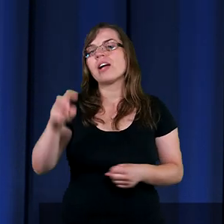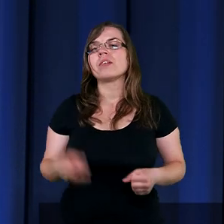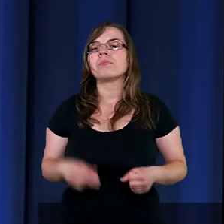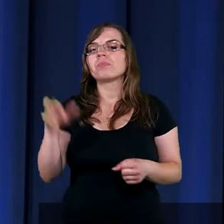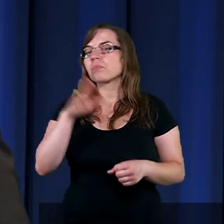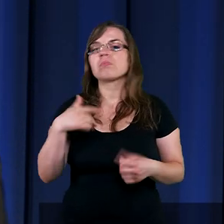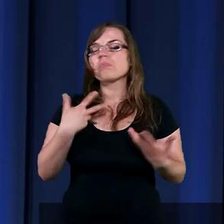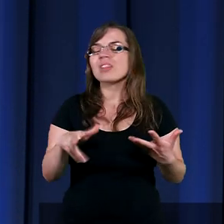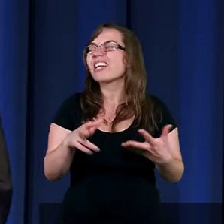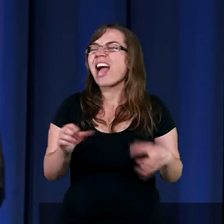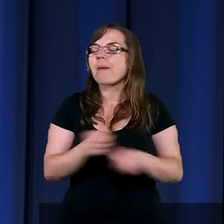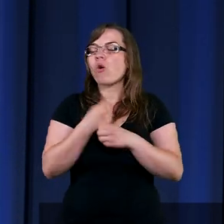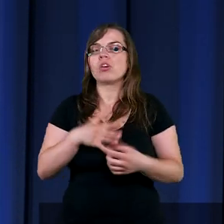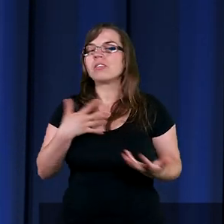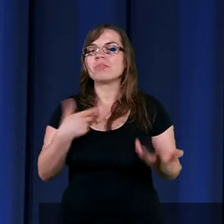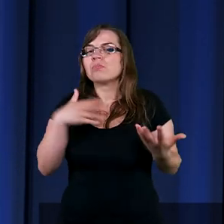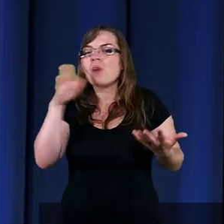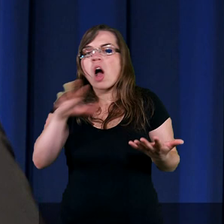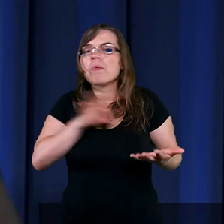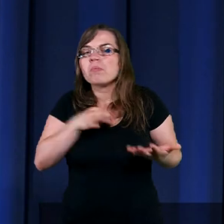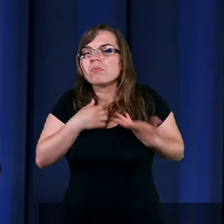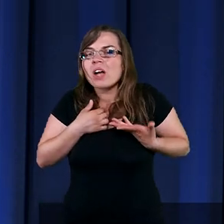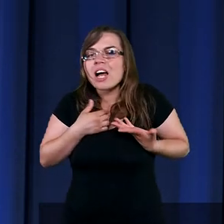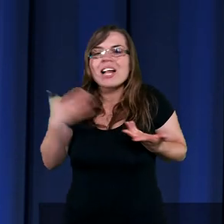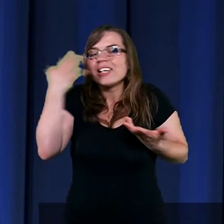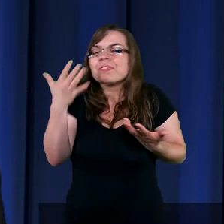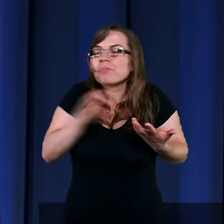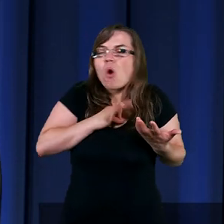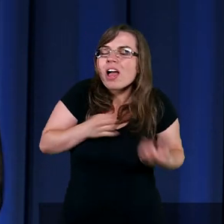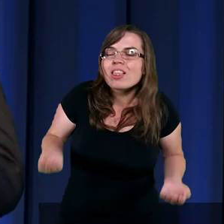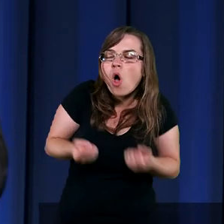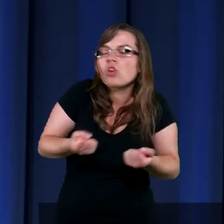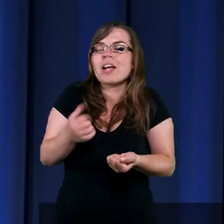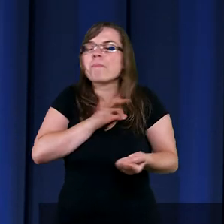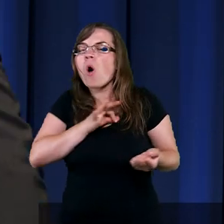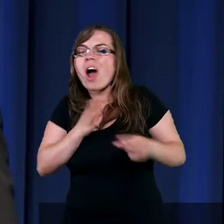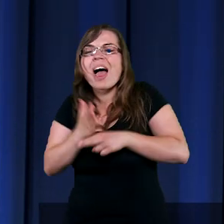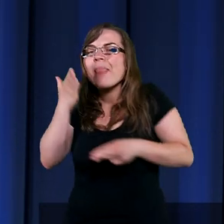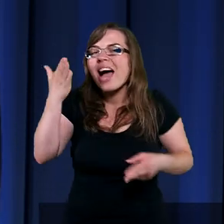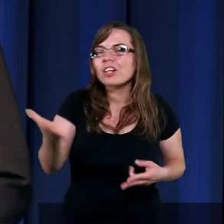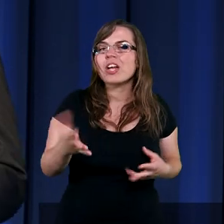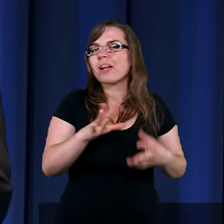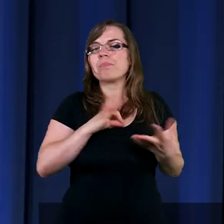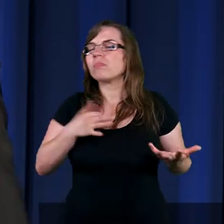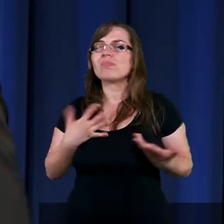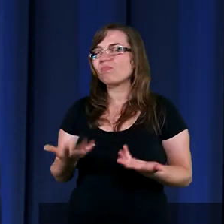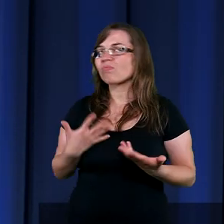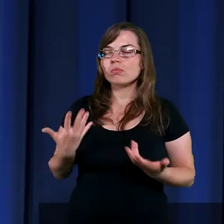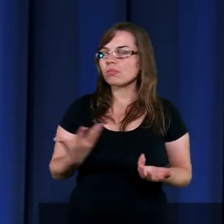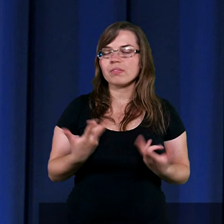Boże, to jest niemożliwe. Boże, moje sny, moje dążenia, moja nadzieja. Boże, nie.